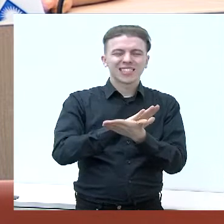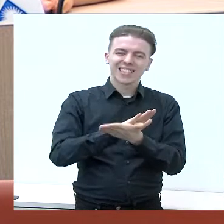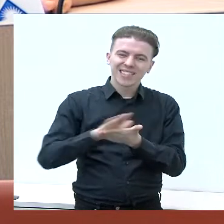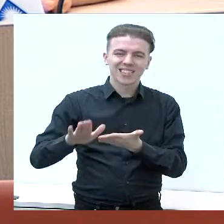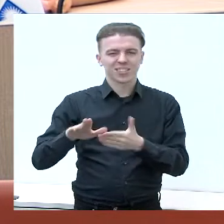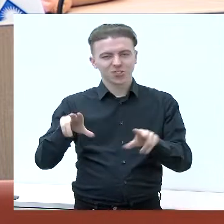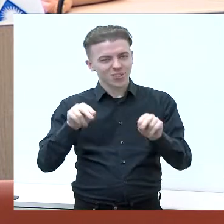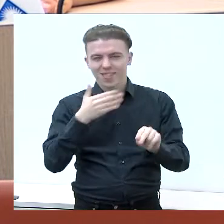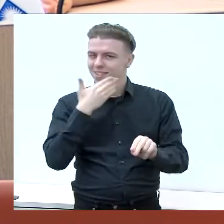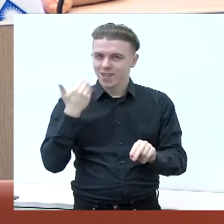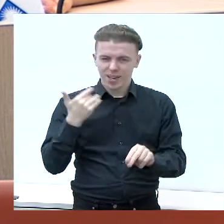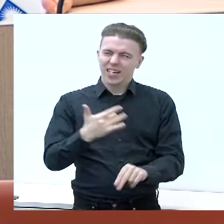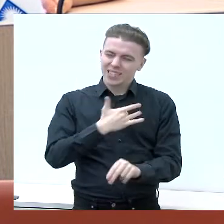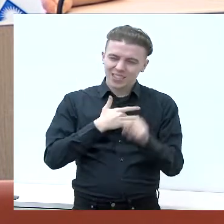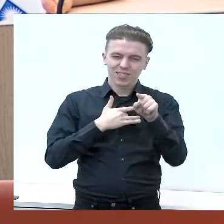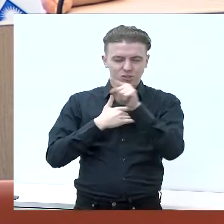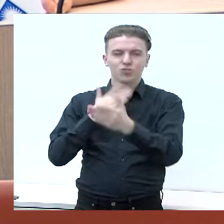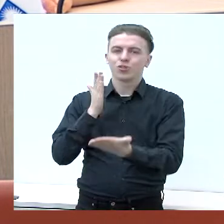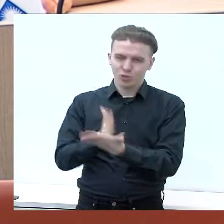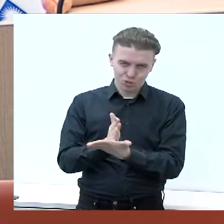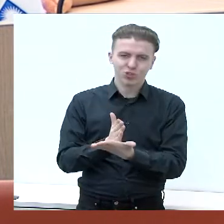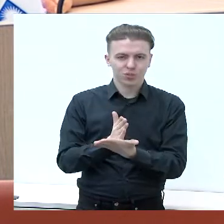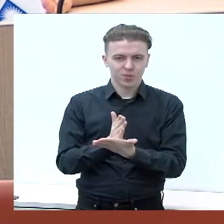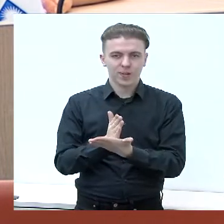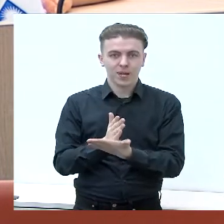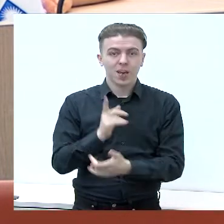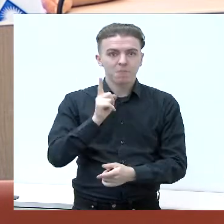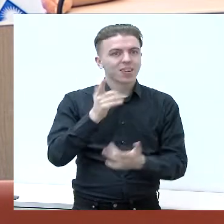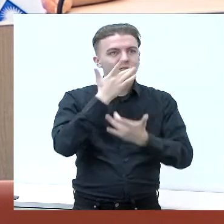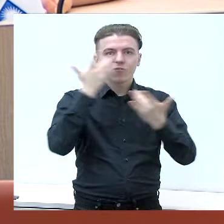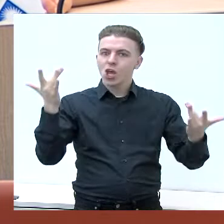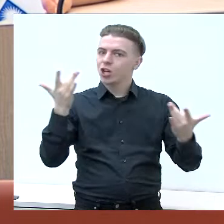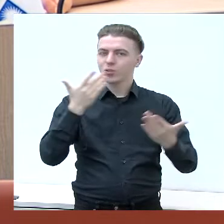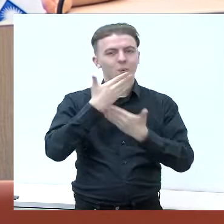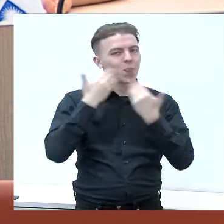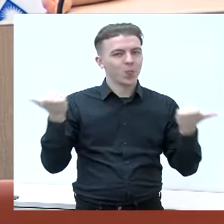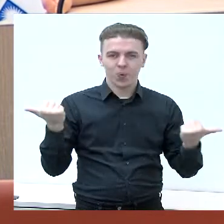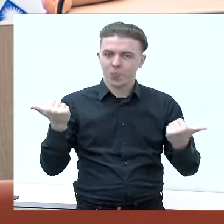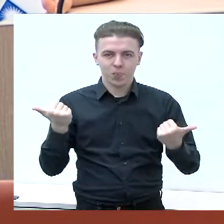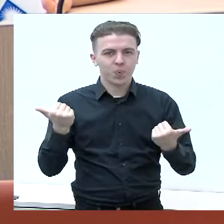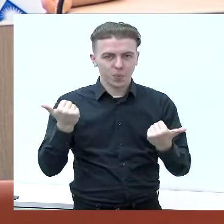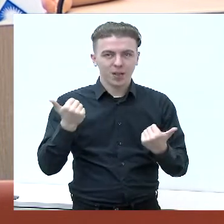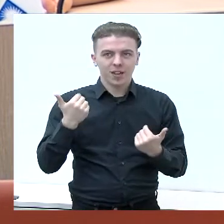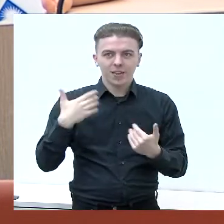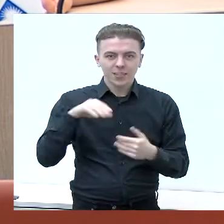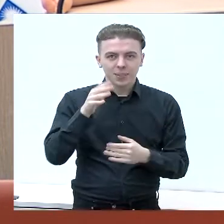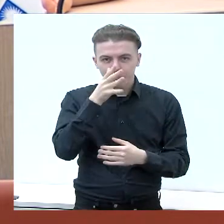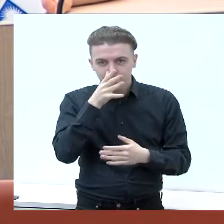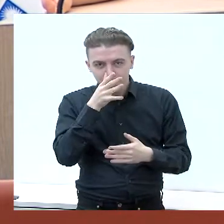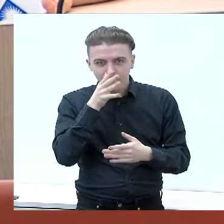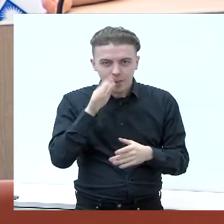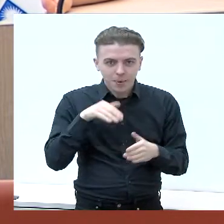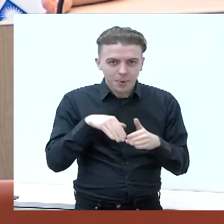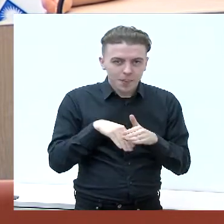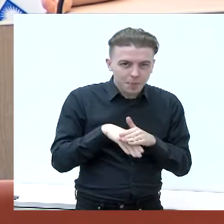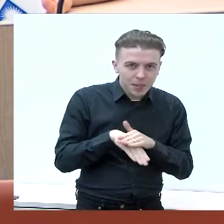ir įtarimų visokių sukelia, bet tik tie, kad niekas nekelia į viešų matų dalykų ir viskas praslysta teikiai ir